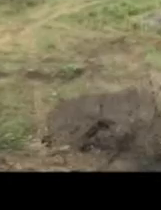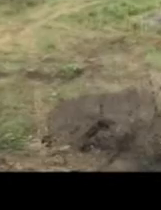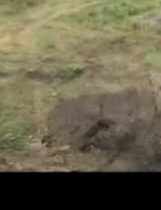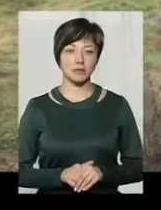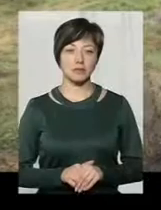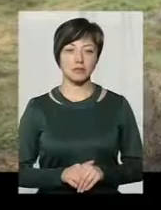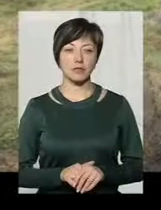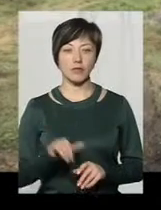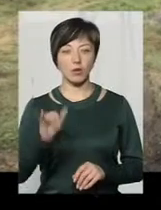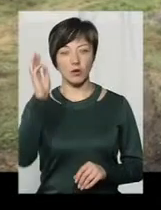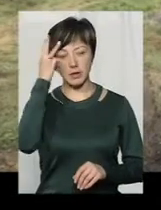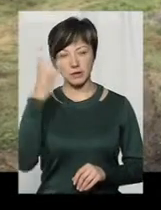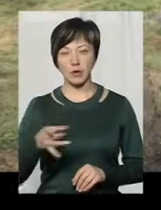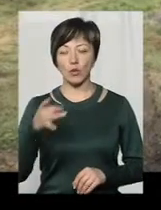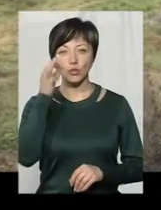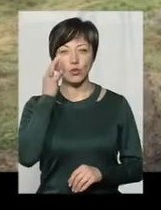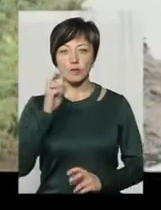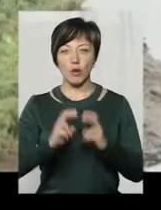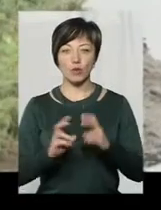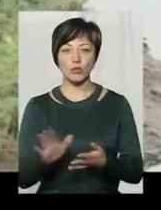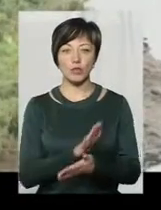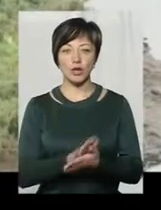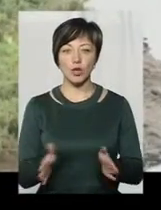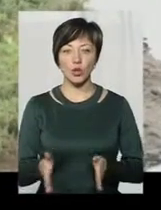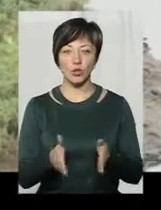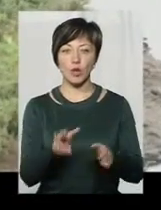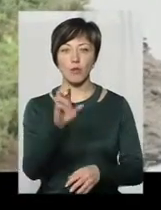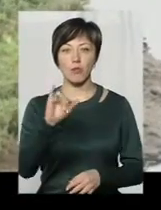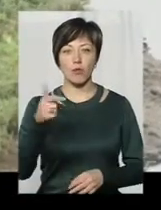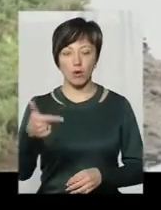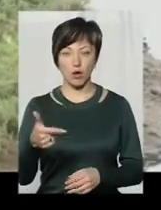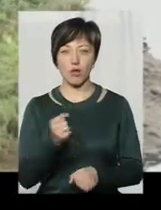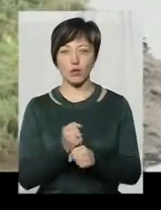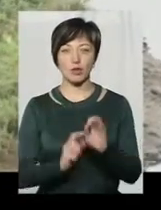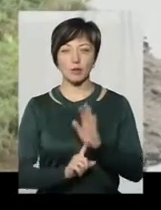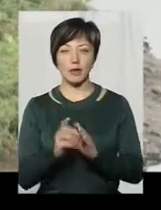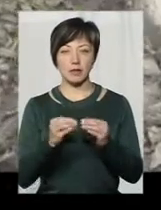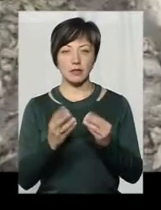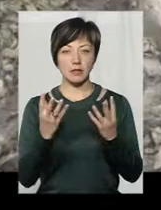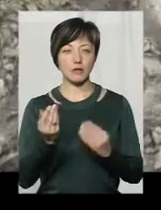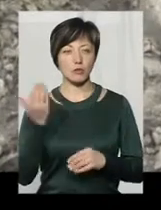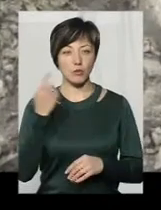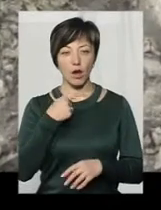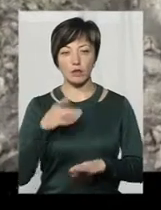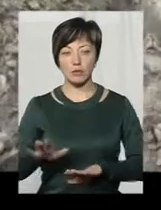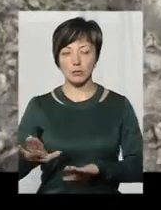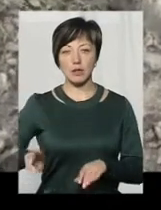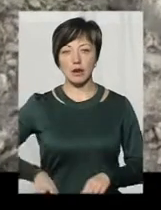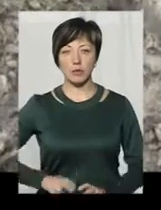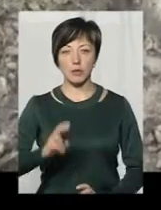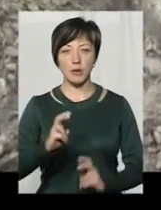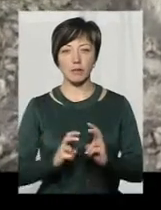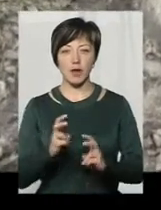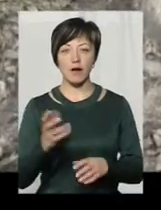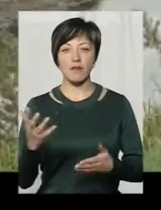У Хмельницькому в районі цукрового заводу розчищають русло Південного Бугу. Роботу розпочали 10 днів тому, каже заступник директора підприємства,